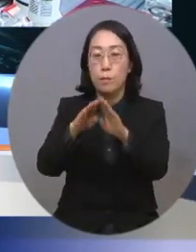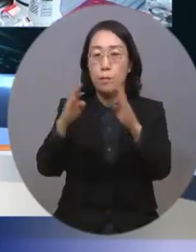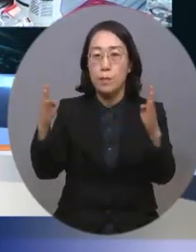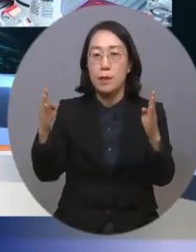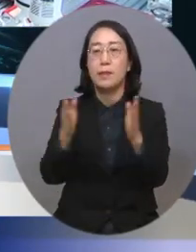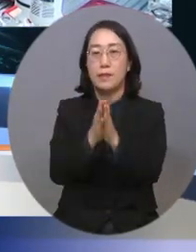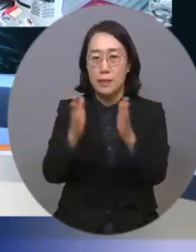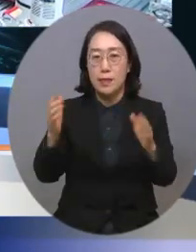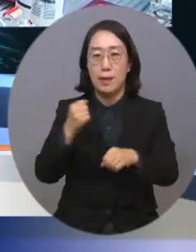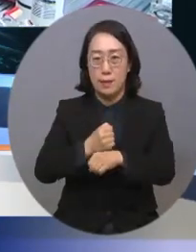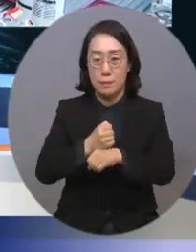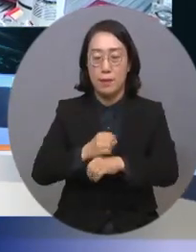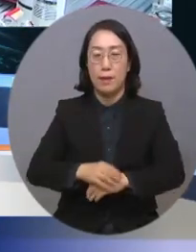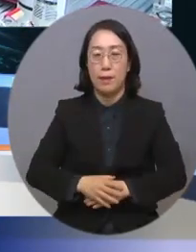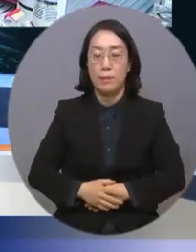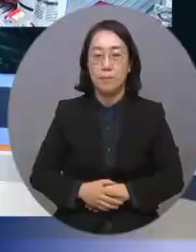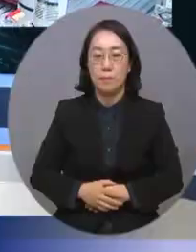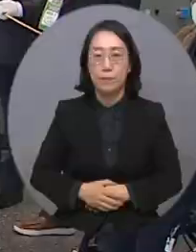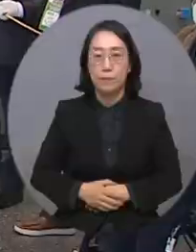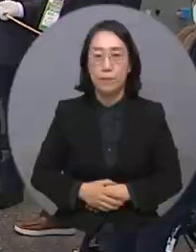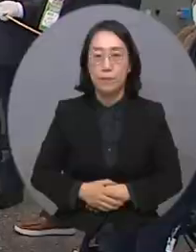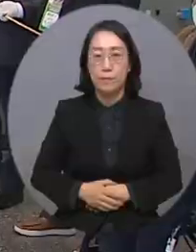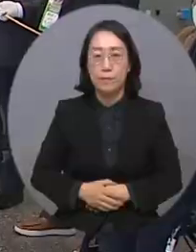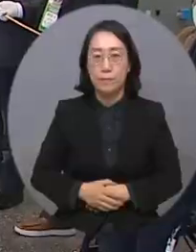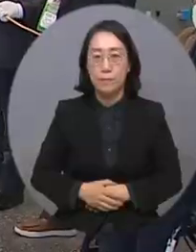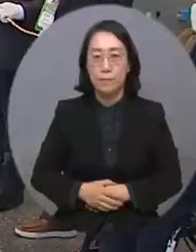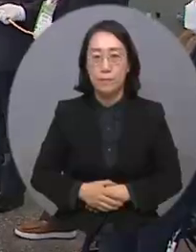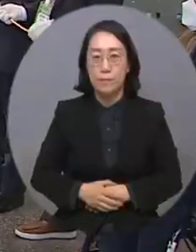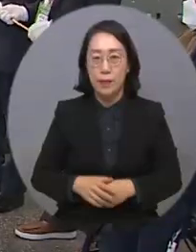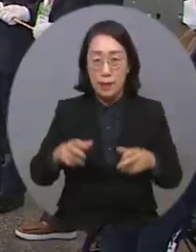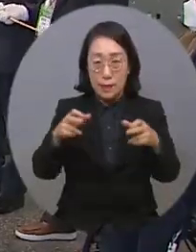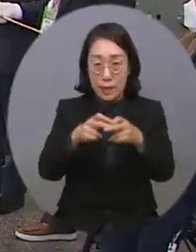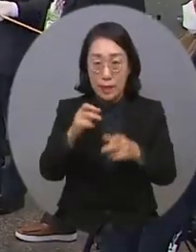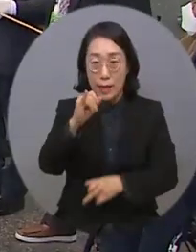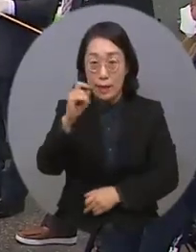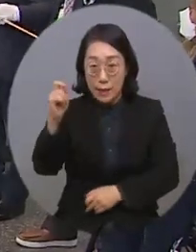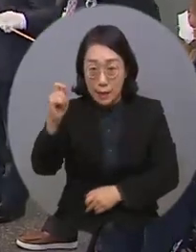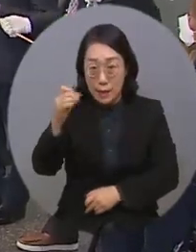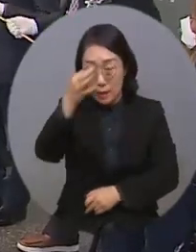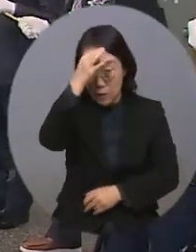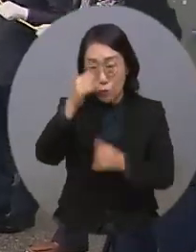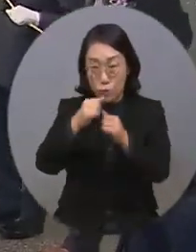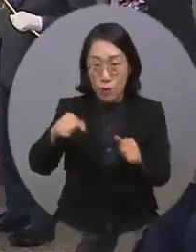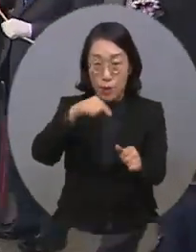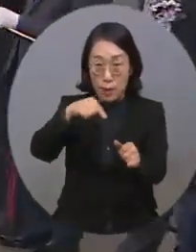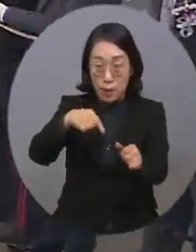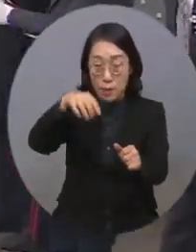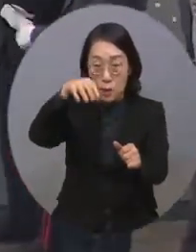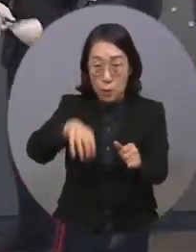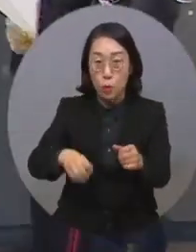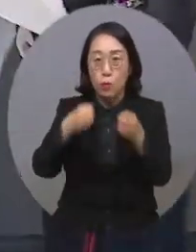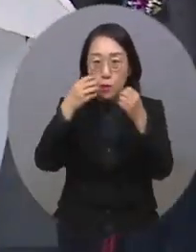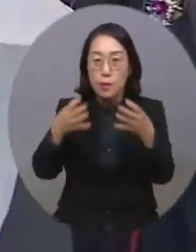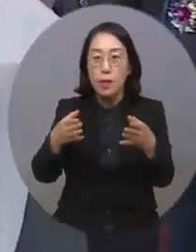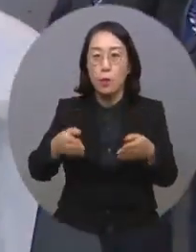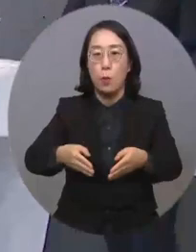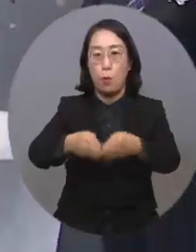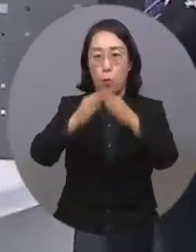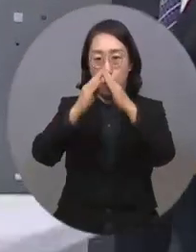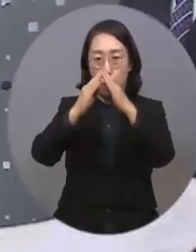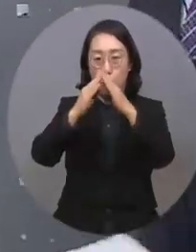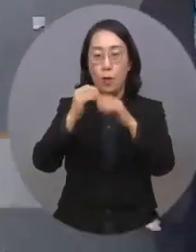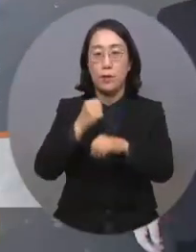그 현장 소식을 전해드립니다. 장애인 IT 인력 양성을 위한 공간이 새롭게 탄생했습니다.